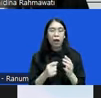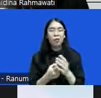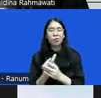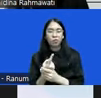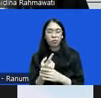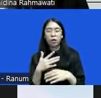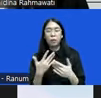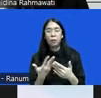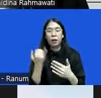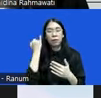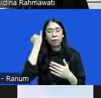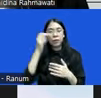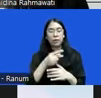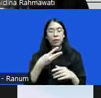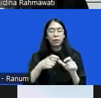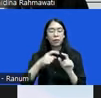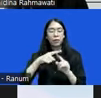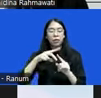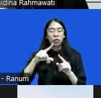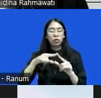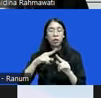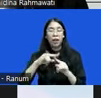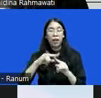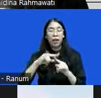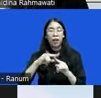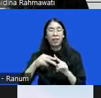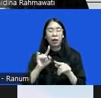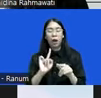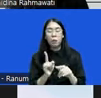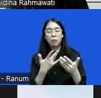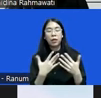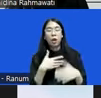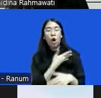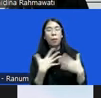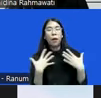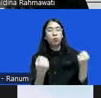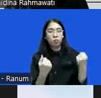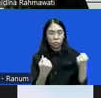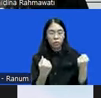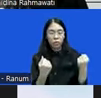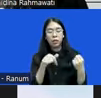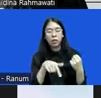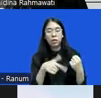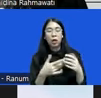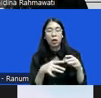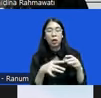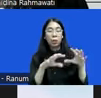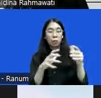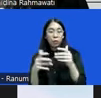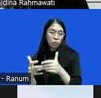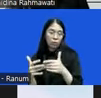ide restoratif yang berfokus pada pemulihan bagi korban diperkenalkanlah bentuk-bentuknya salah satunya